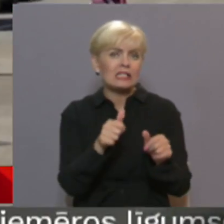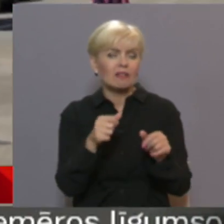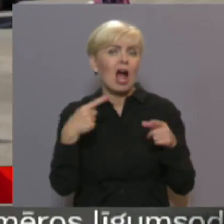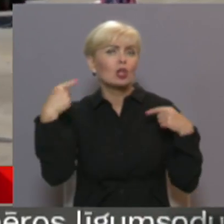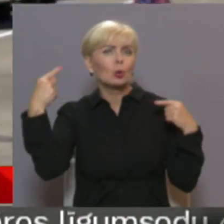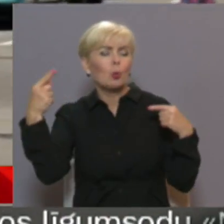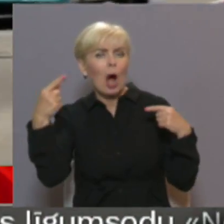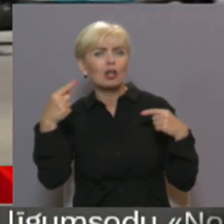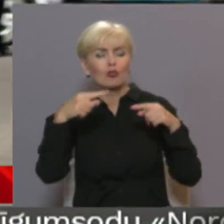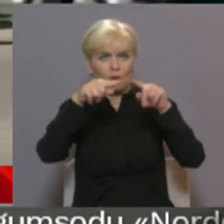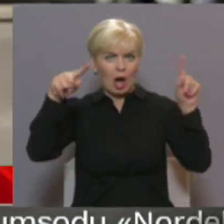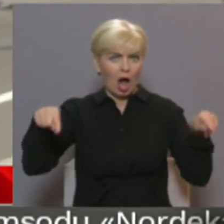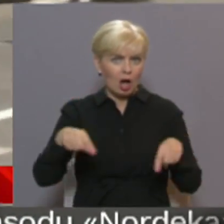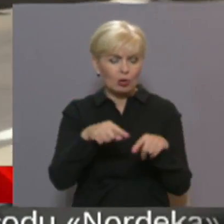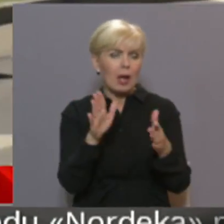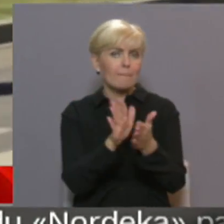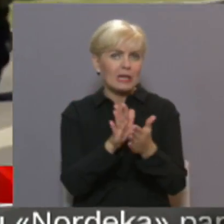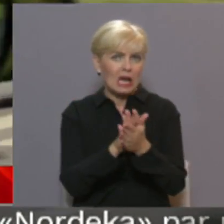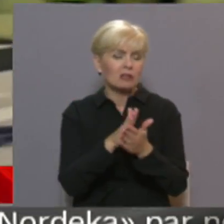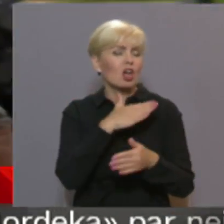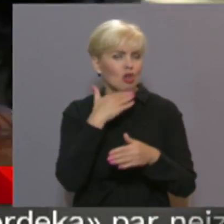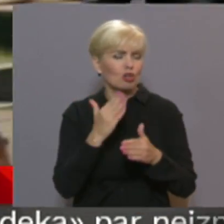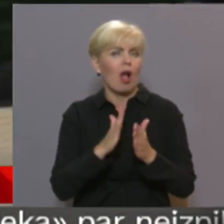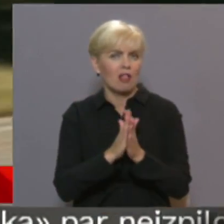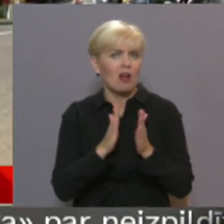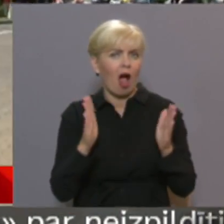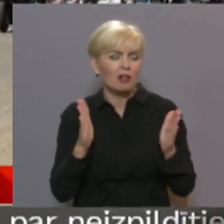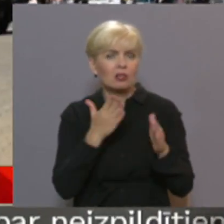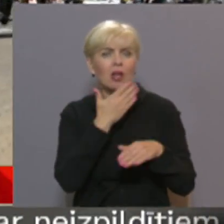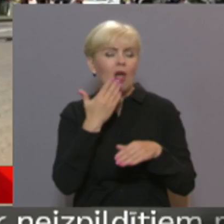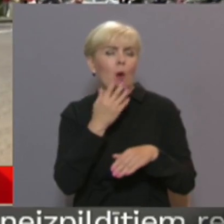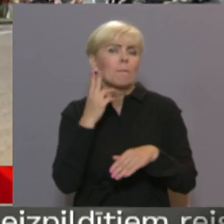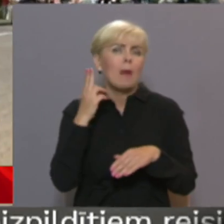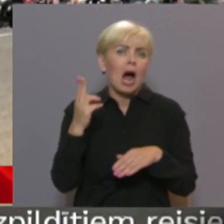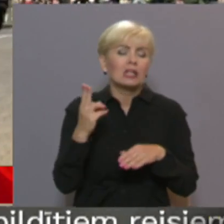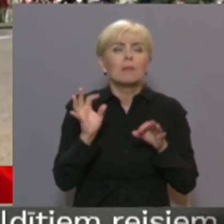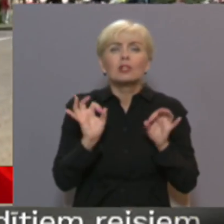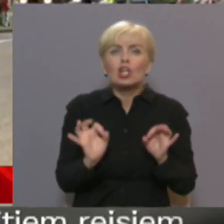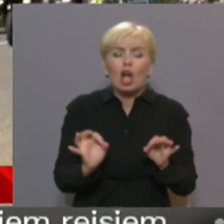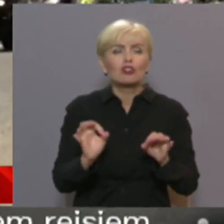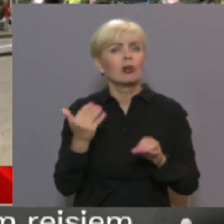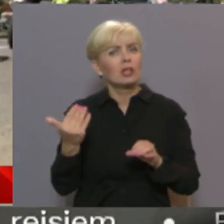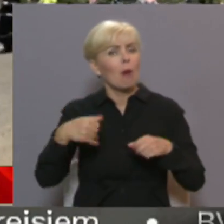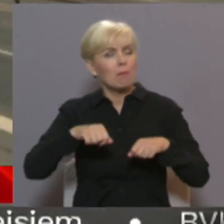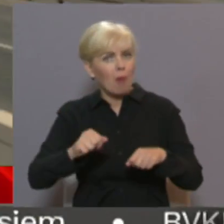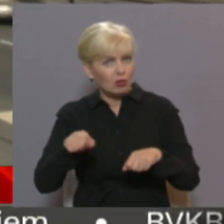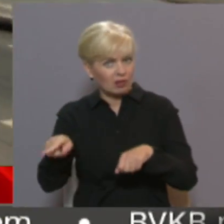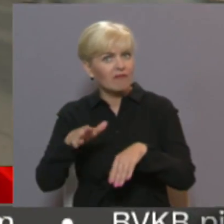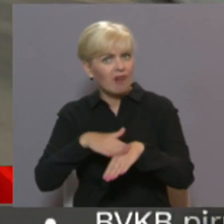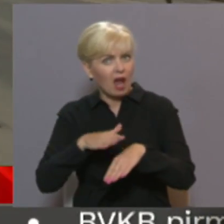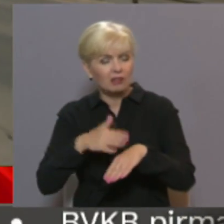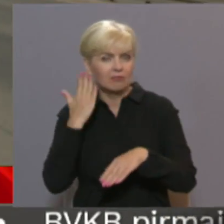karts rāda, ka skaņas piesārņojums ir pārāk liels, nav pilnas pārliecības, vai gluži tieši motocikli ir lielākie